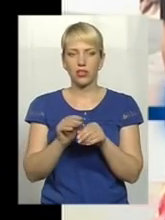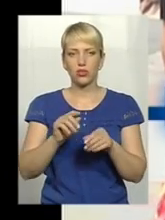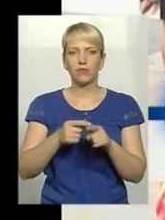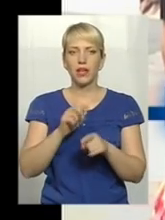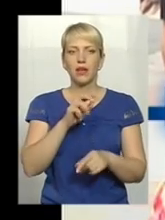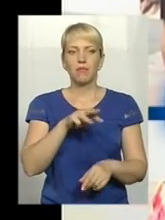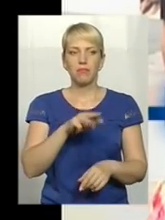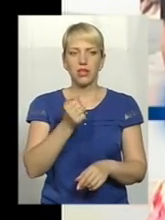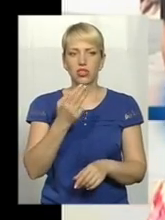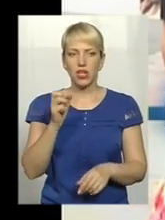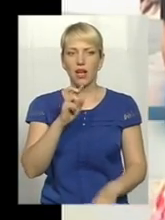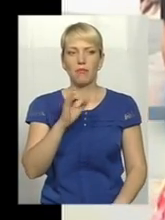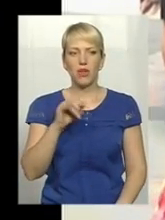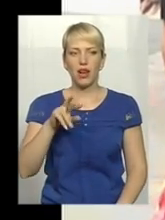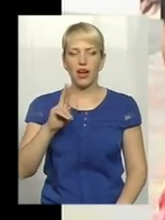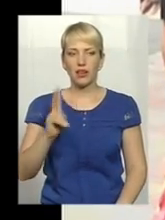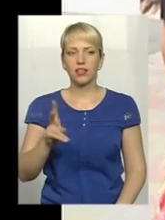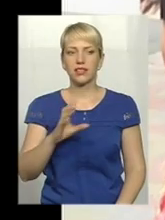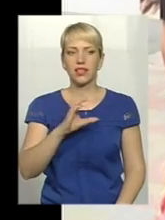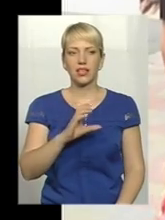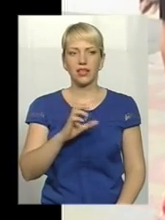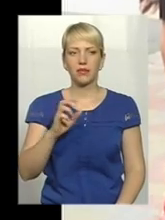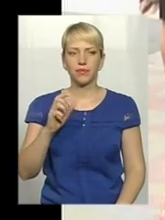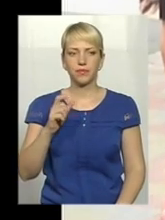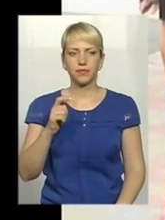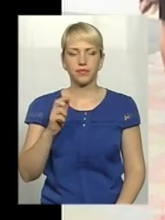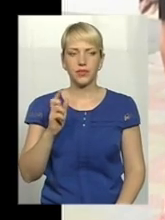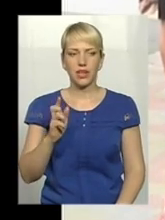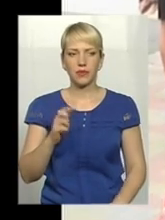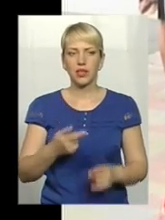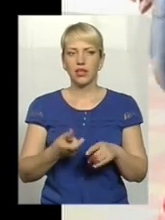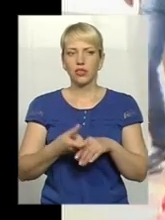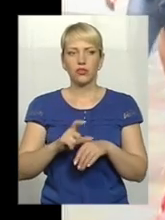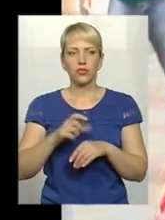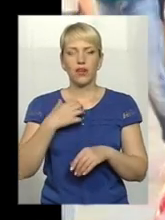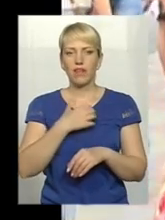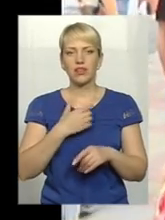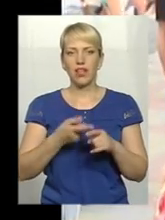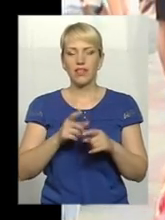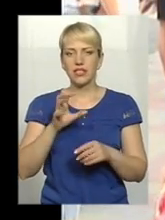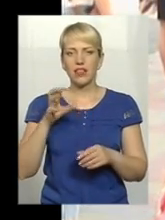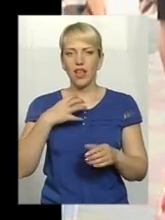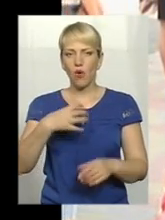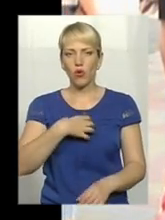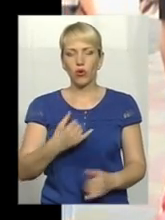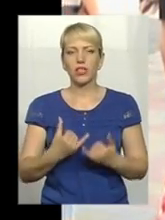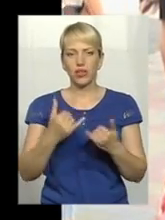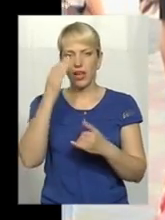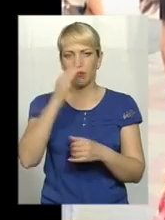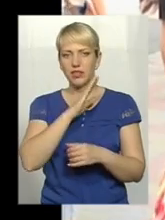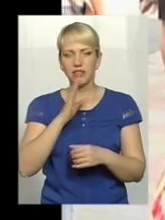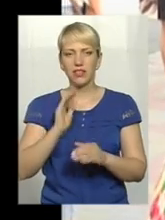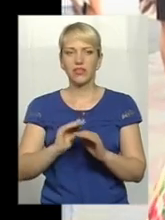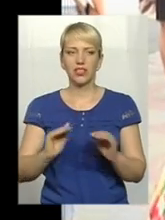Балюком, з Сергієм Хоцавіним. Дуже важлива ця нагорода для дітей, для батьків, для мене,